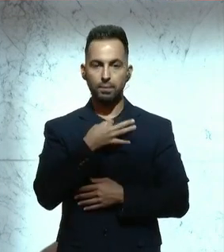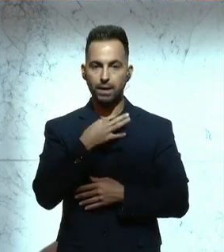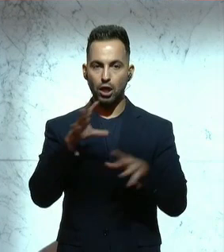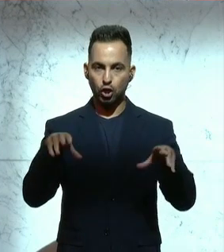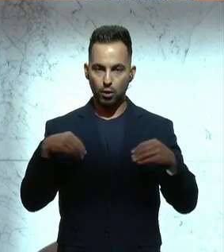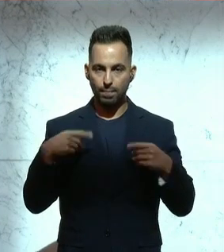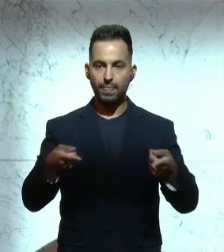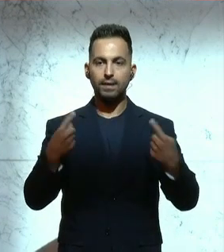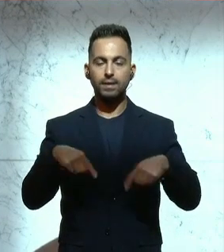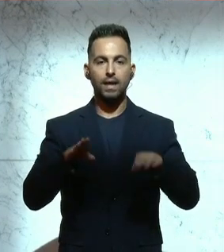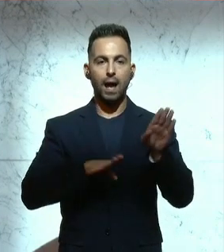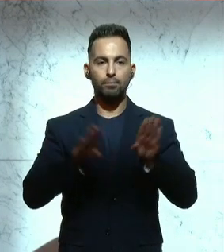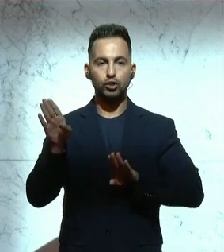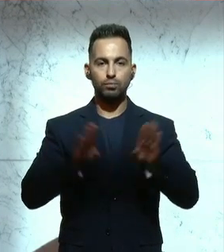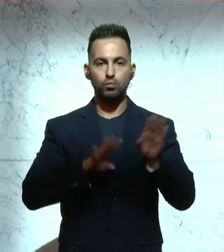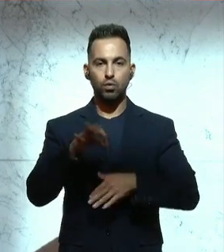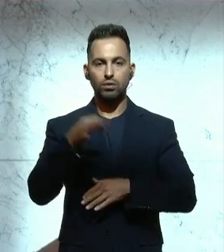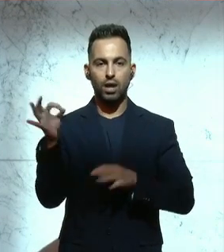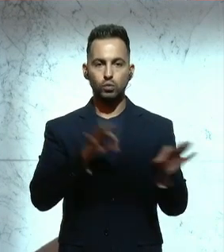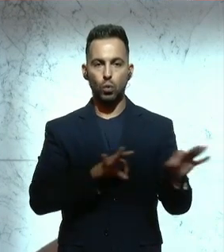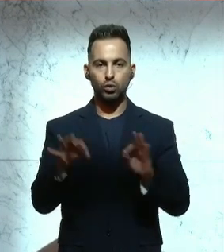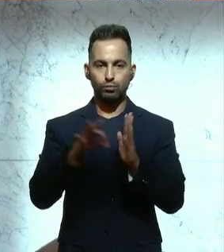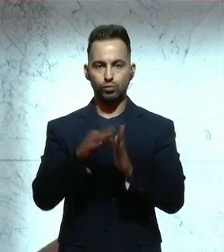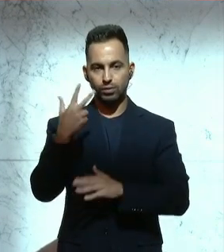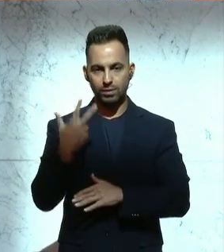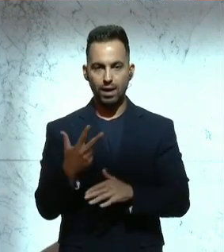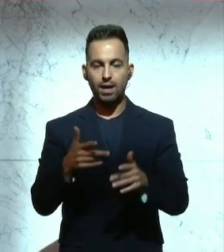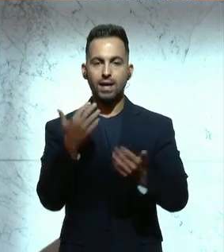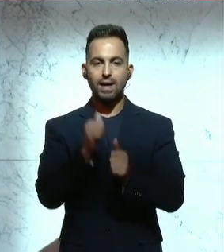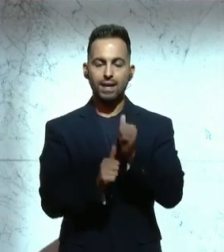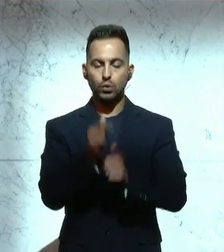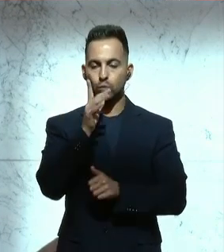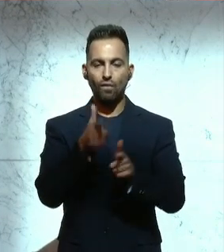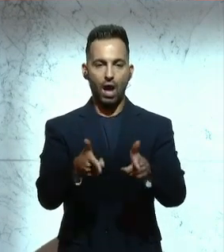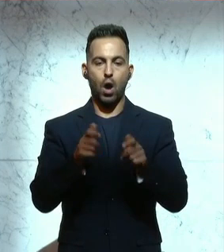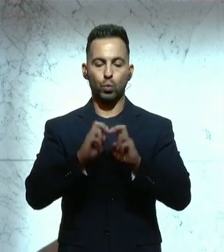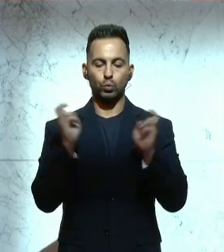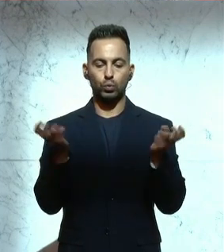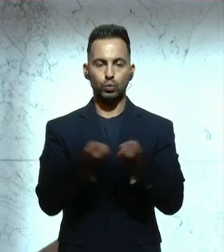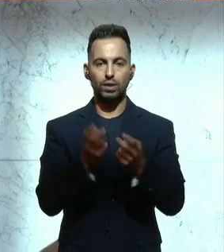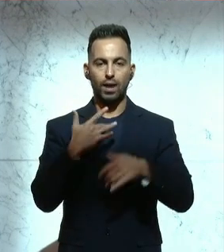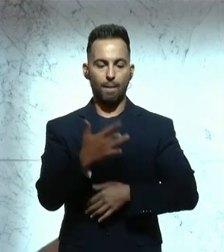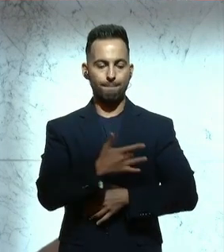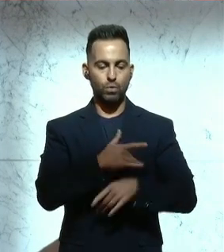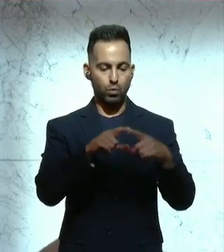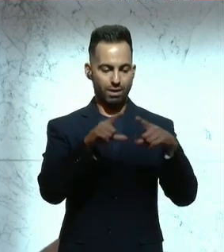Tagesordnungspunkte 2 bis 8 und da geht es um einige Rechnungshofberichte.